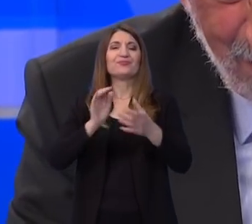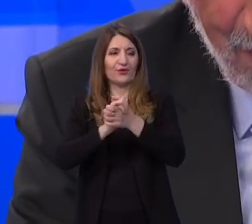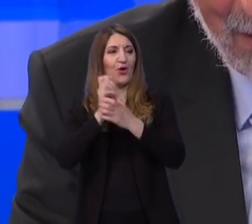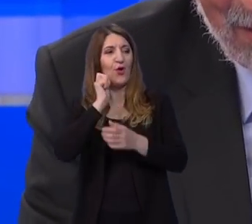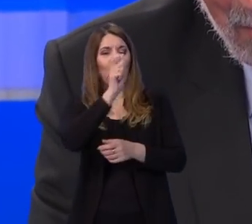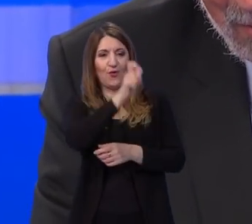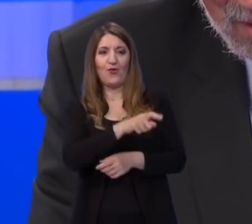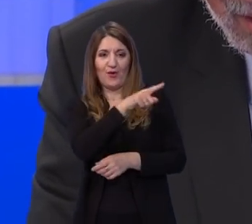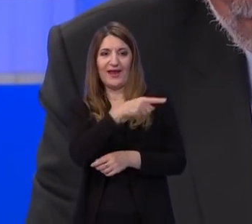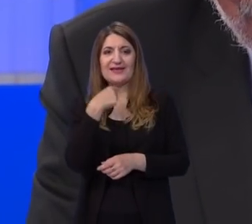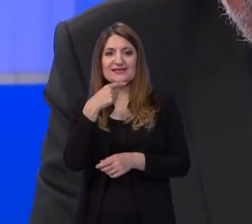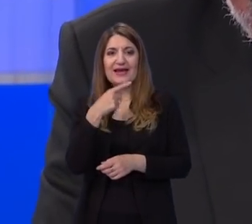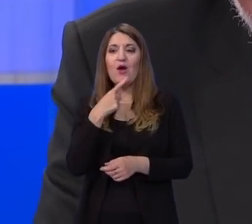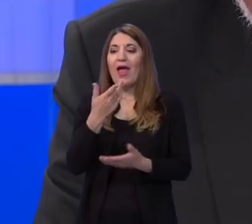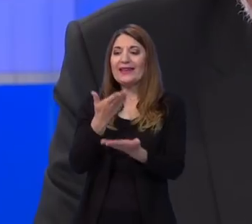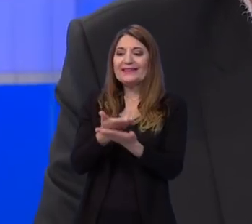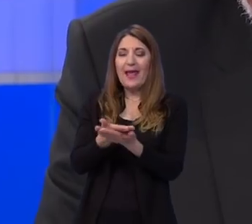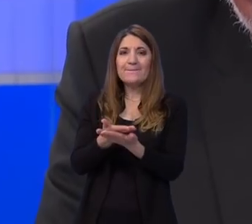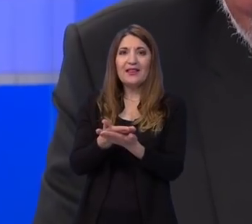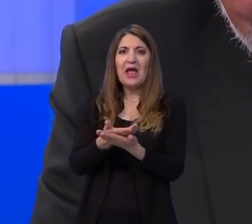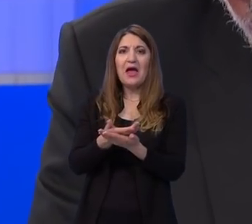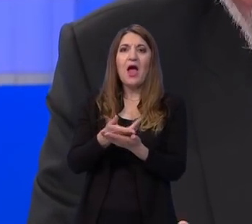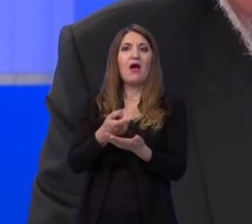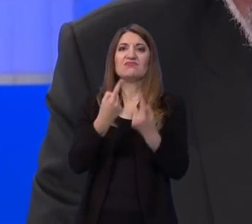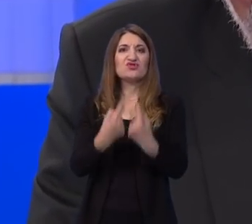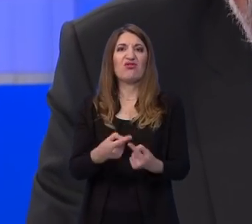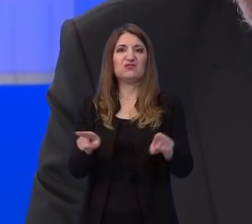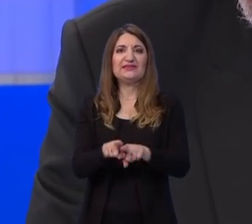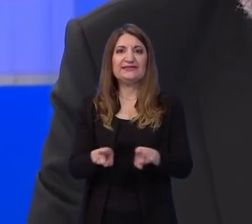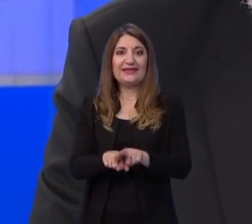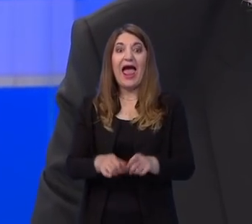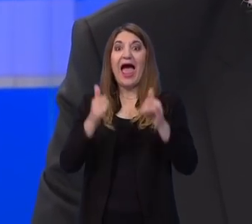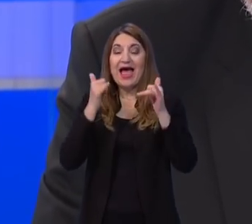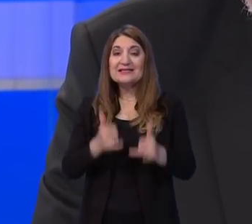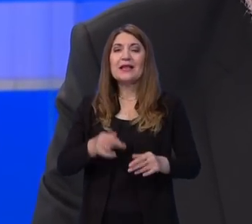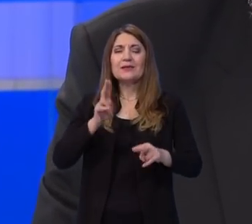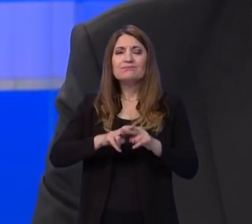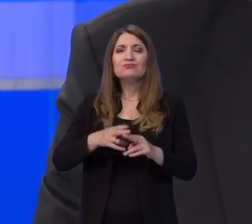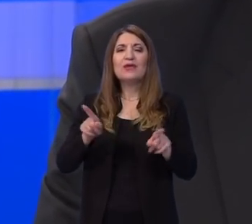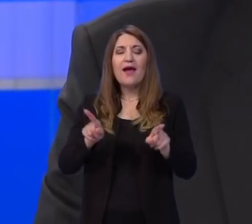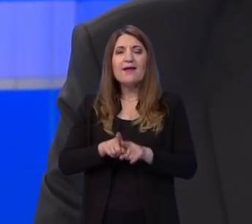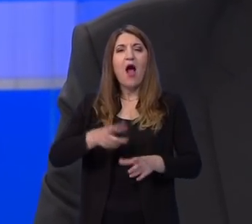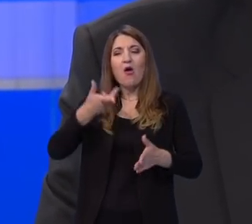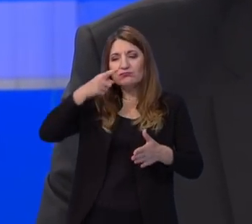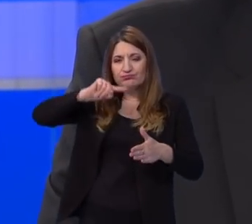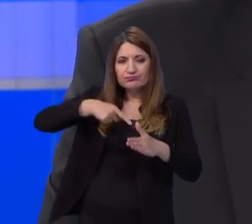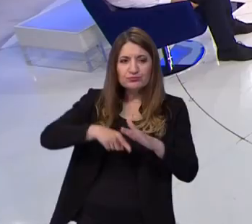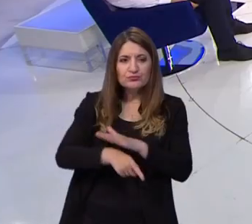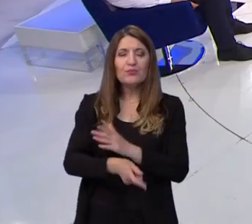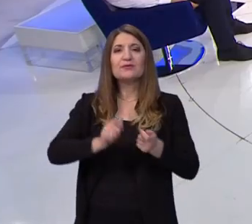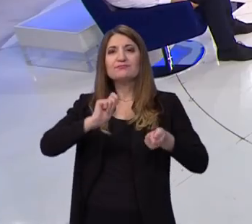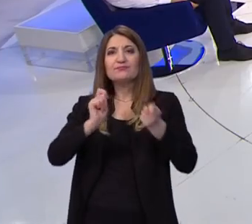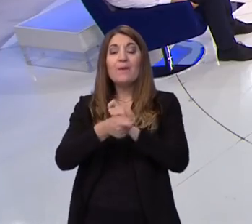kolegica je rekla, temelj ostaje netaknut. E sad upravo krećemo u nešto izmjenjenu priču sa